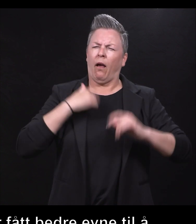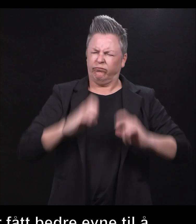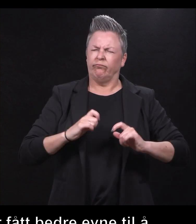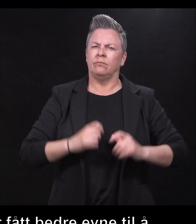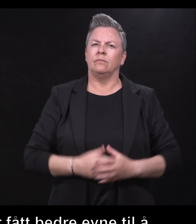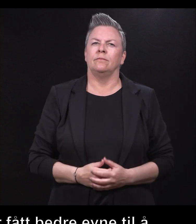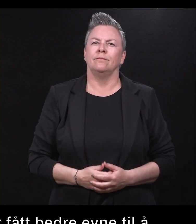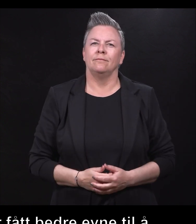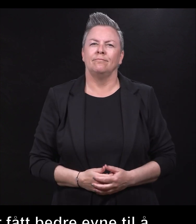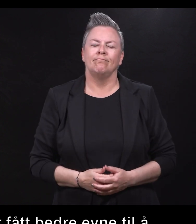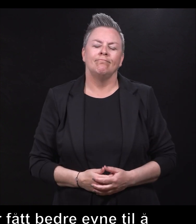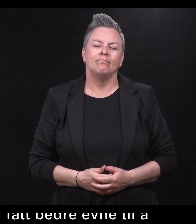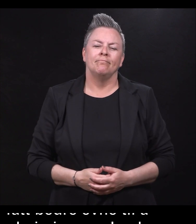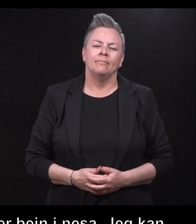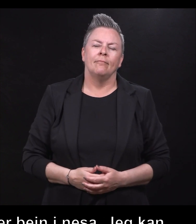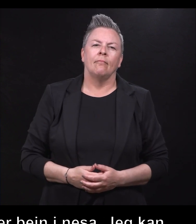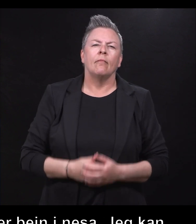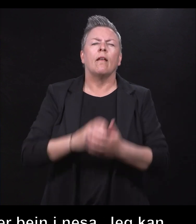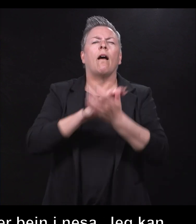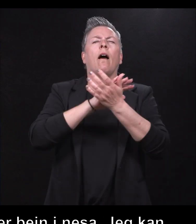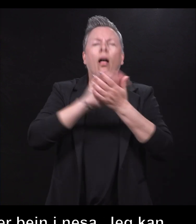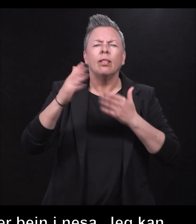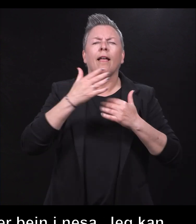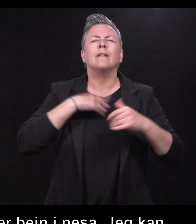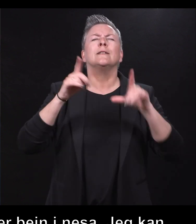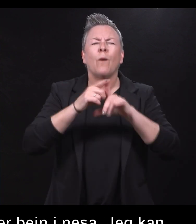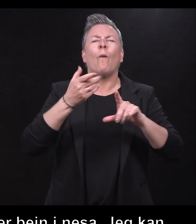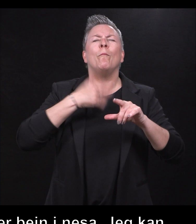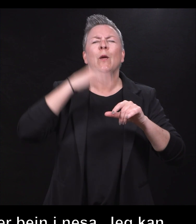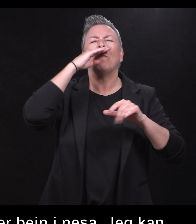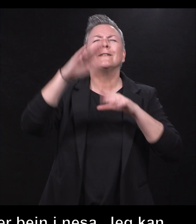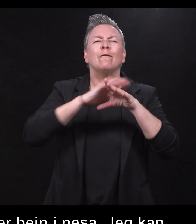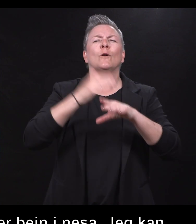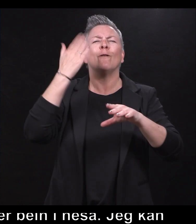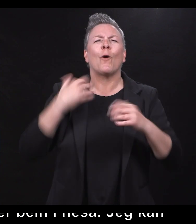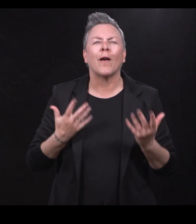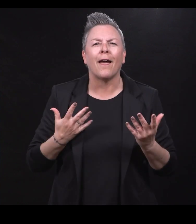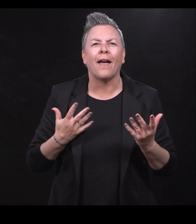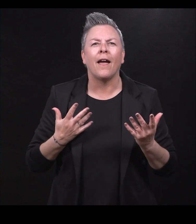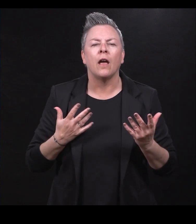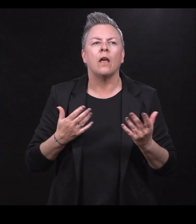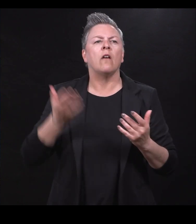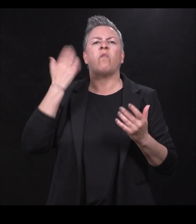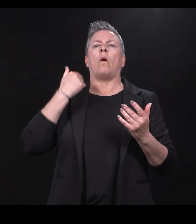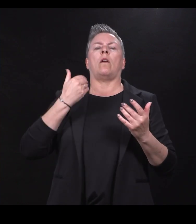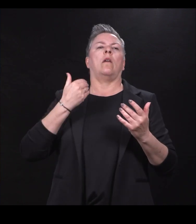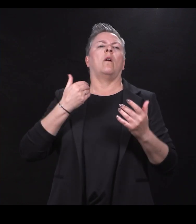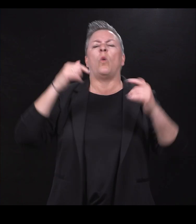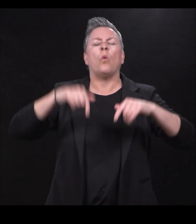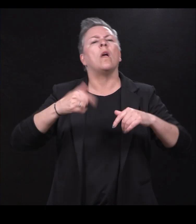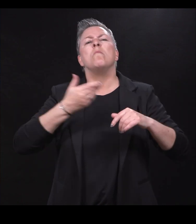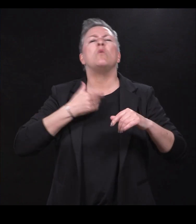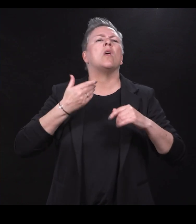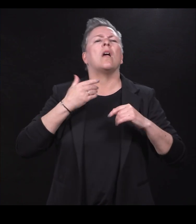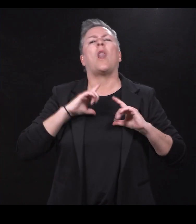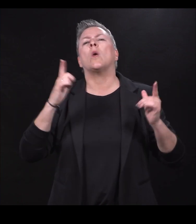Bilde av Katharina med tau. Jeg har aldri hatt så mye mestringsfølelse i mitt liv. Det var mye jeg ikke fikk til også. Men jeg